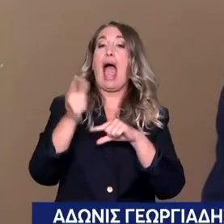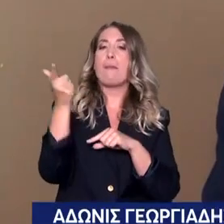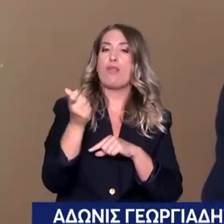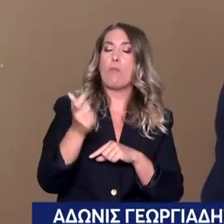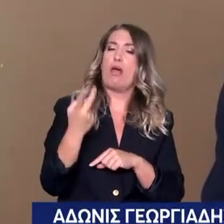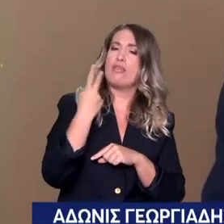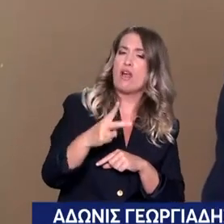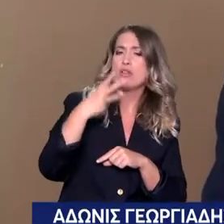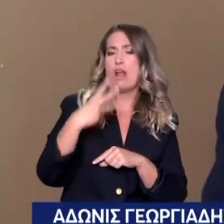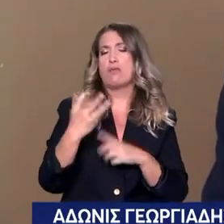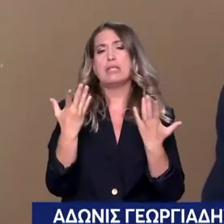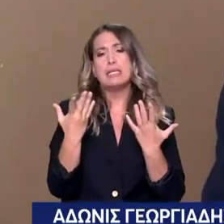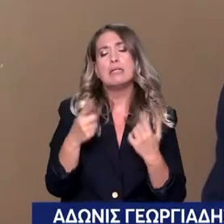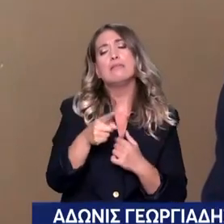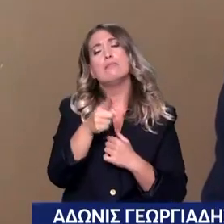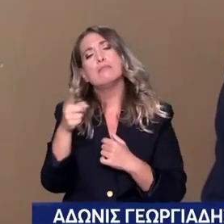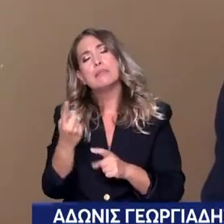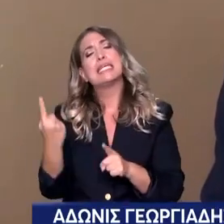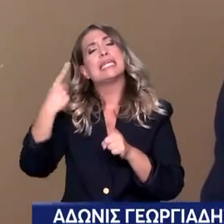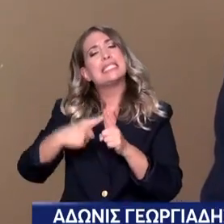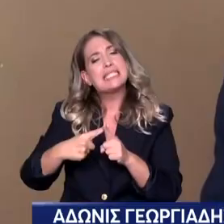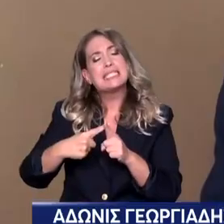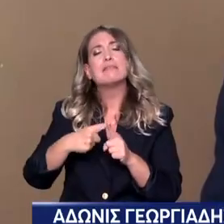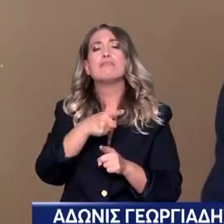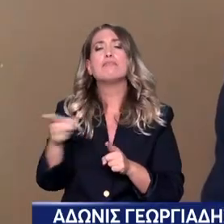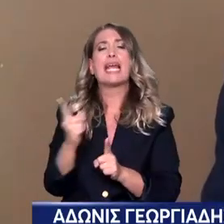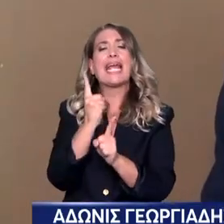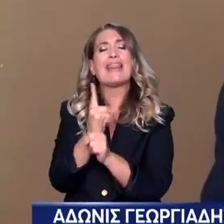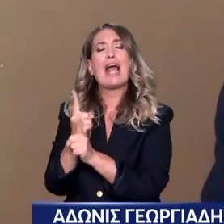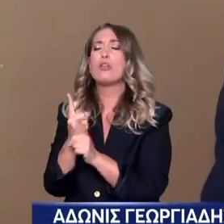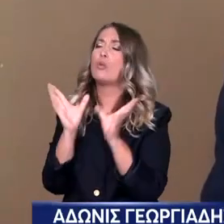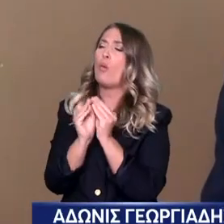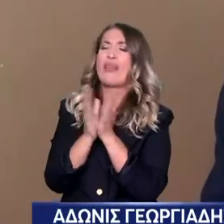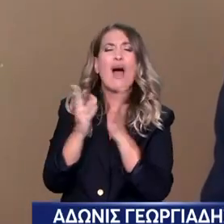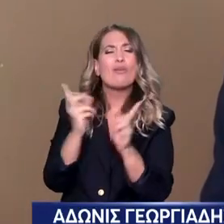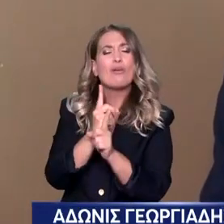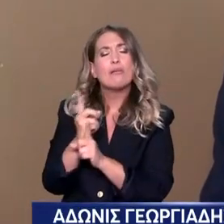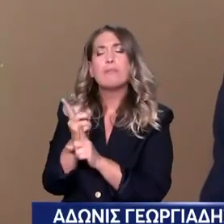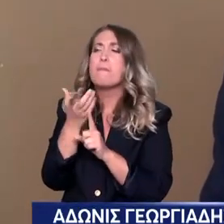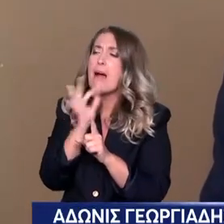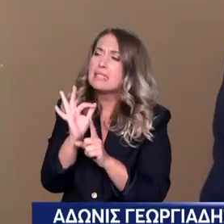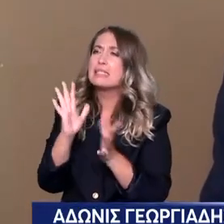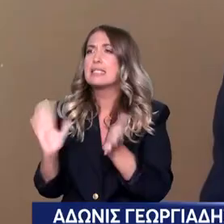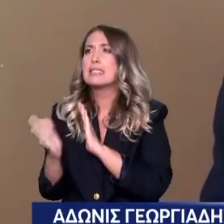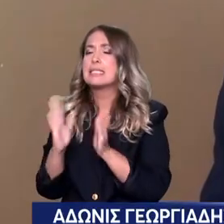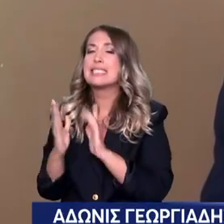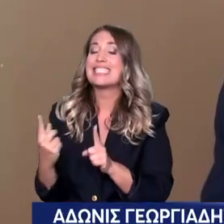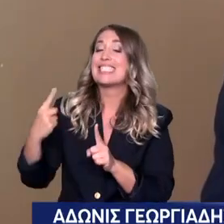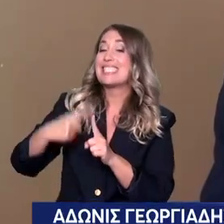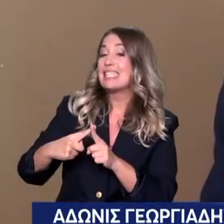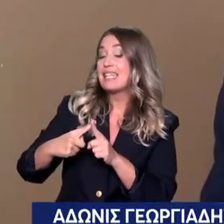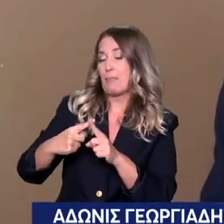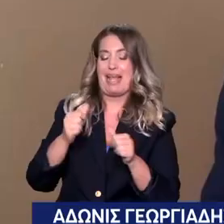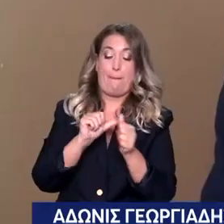λείπους ειδικότητες θα παίρνουν και άλλα συν 300 ευρώ. Λέει στο σύνολο συν 600 ευρώ το μήνα για το